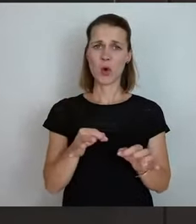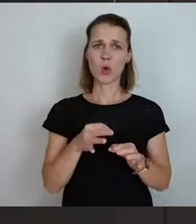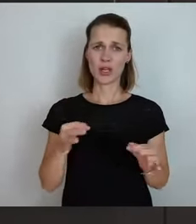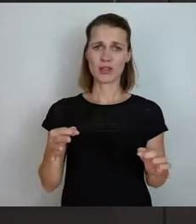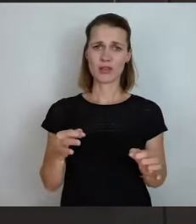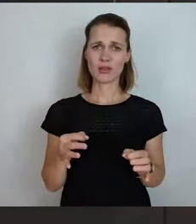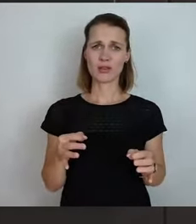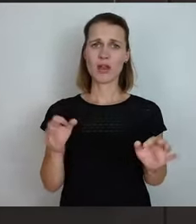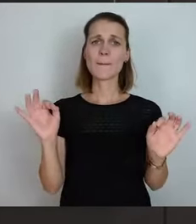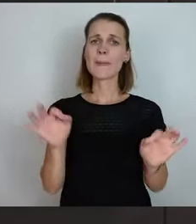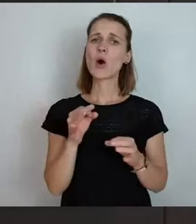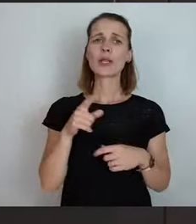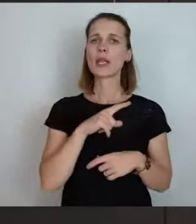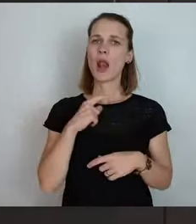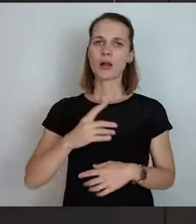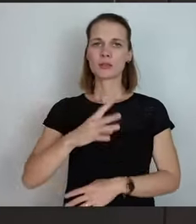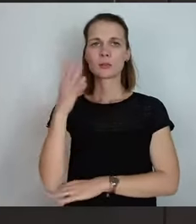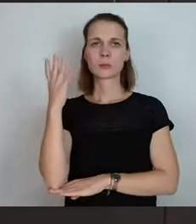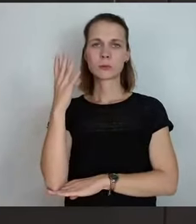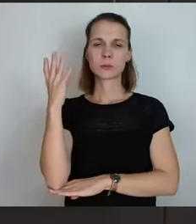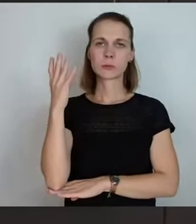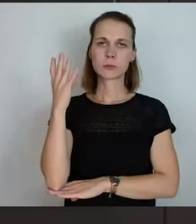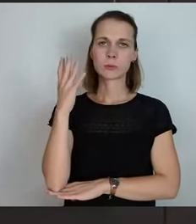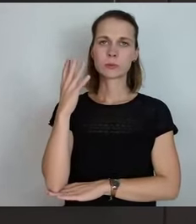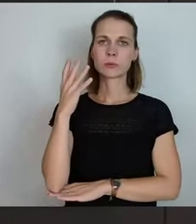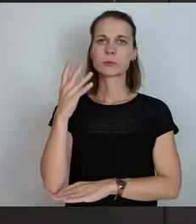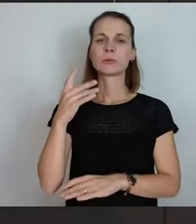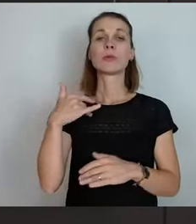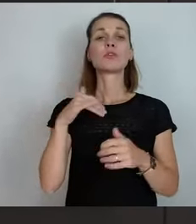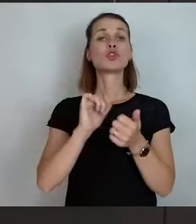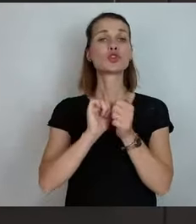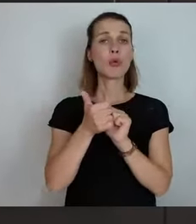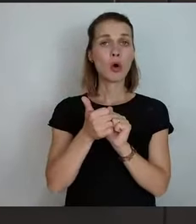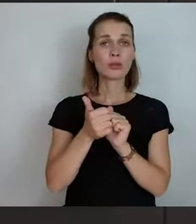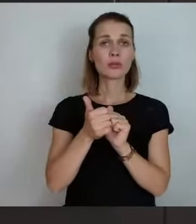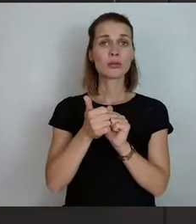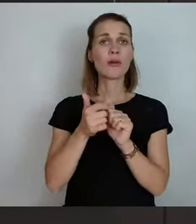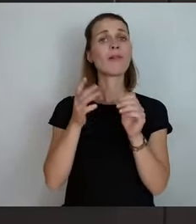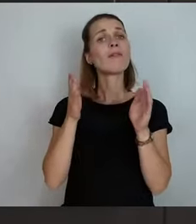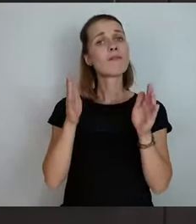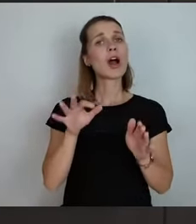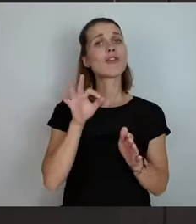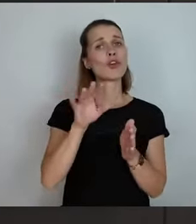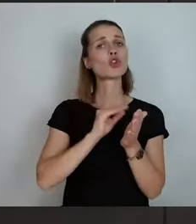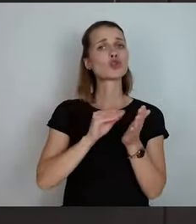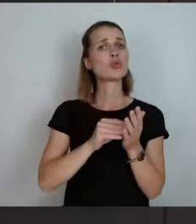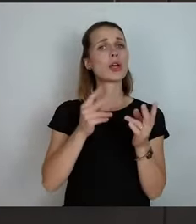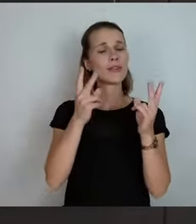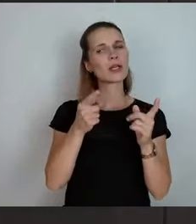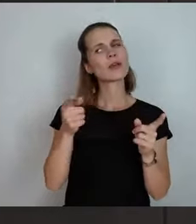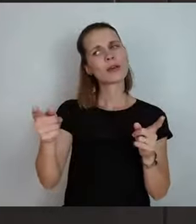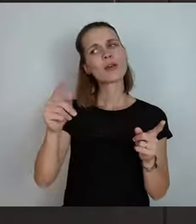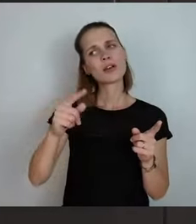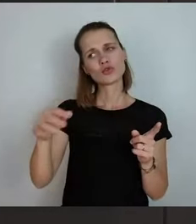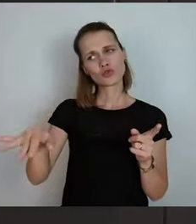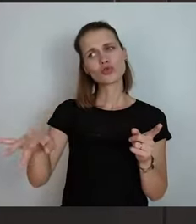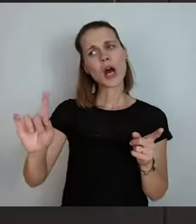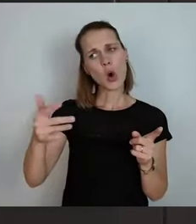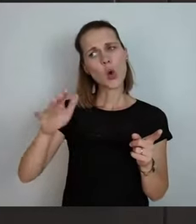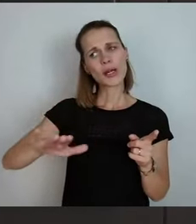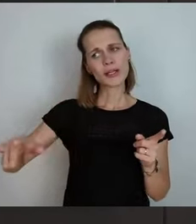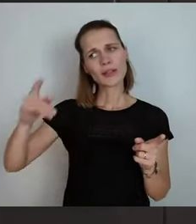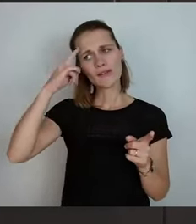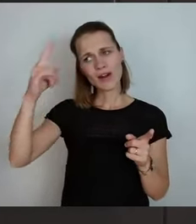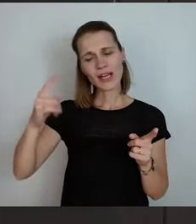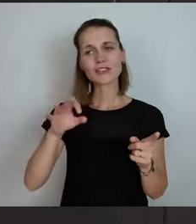sehr lange referieren über die Notwendigkeit unseres Faches, denn ich denke auch Sie haben Kinder und Sie wissen, was unser Fach gerade